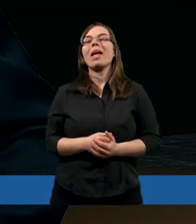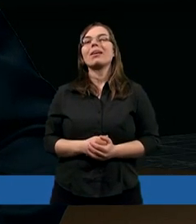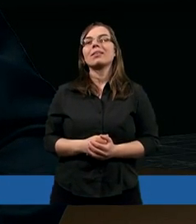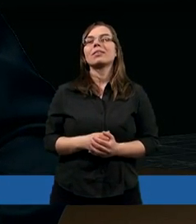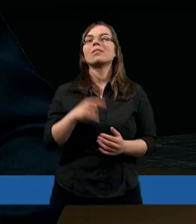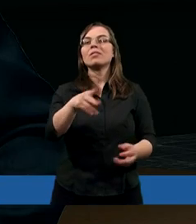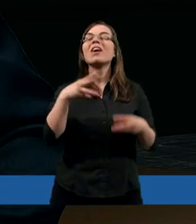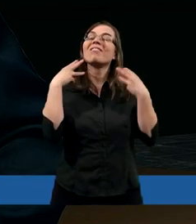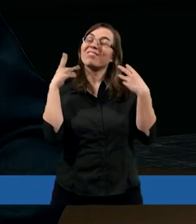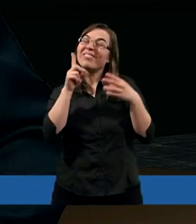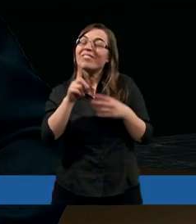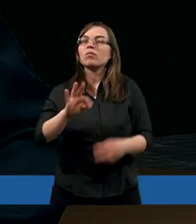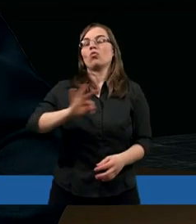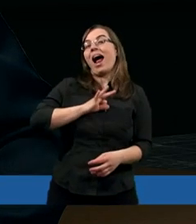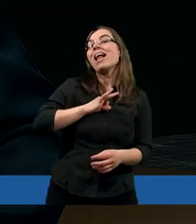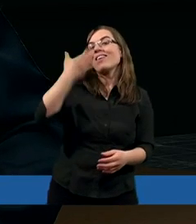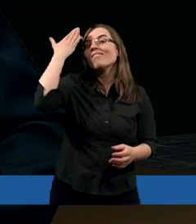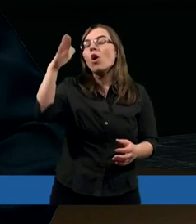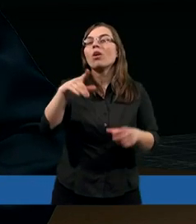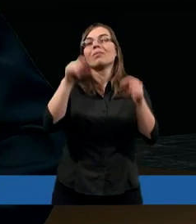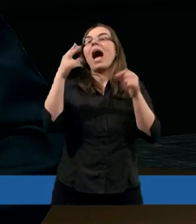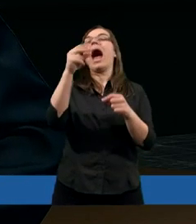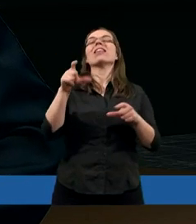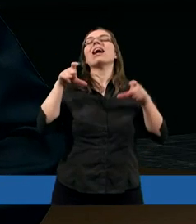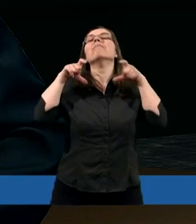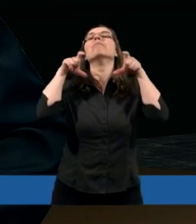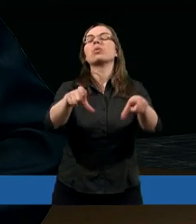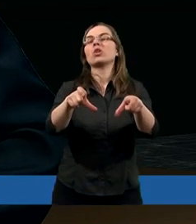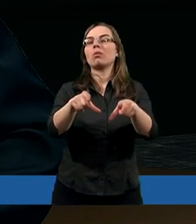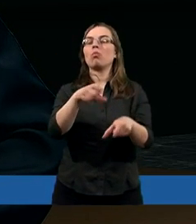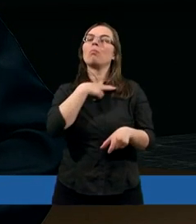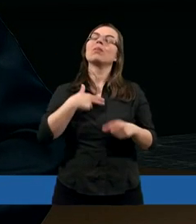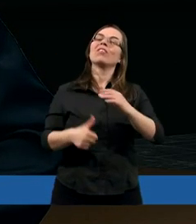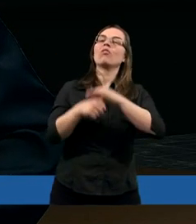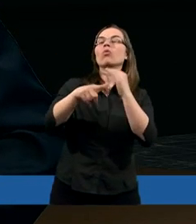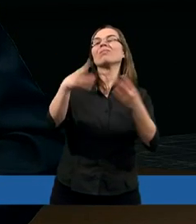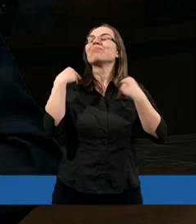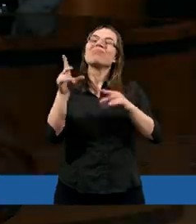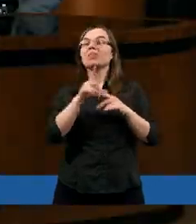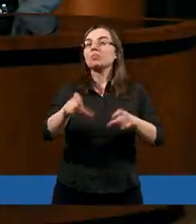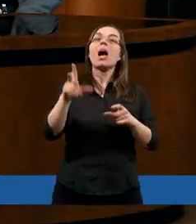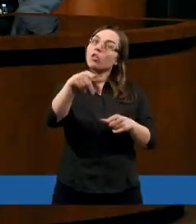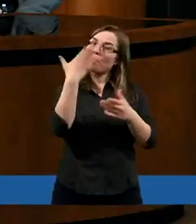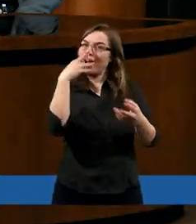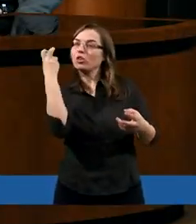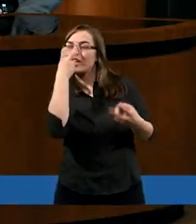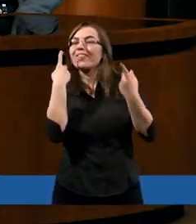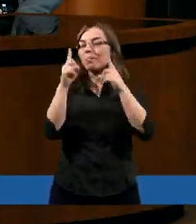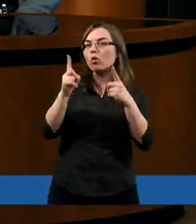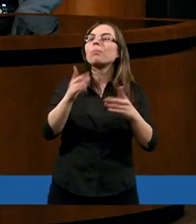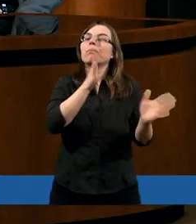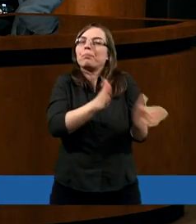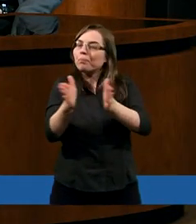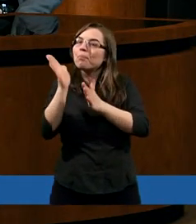z własnej woli, a nie z przymusu. Bardzo ciekawe spostrzeżenie. Przejdziemy do tych szczegółów